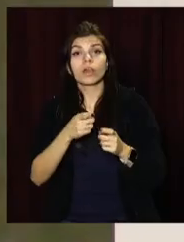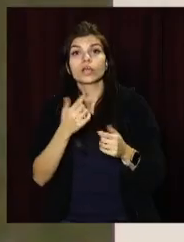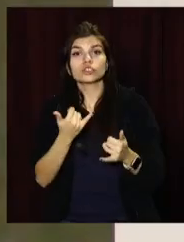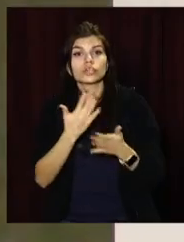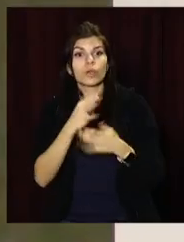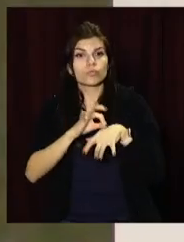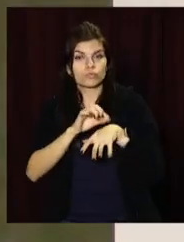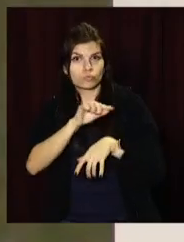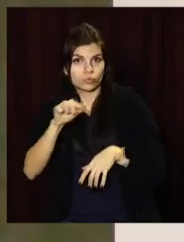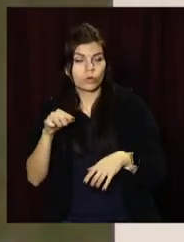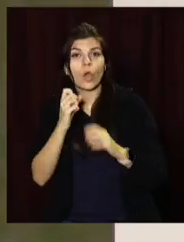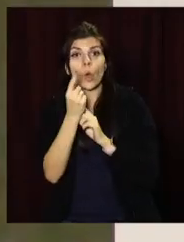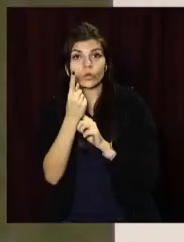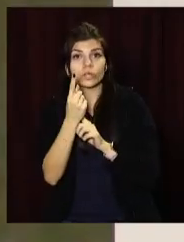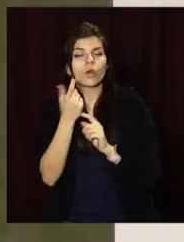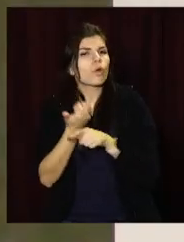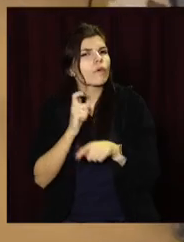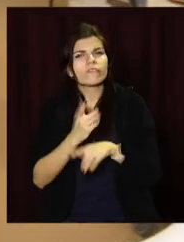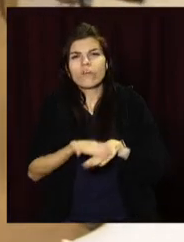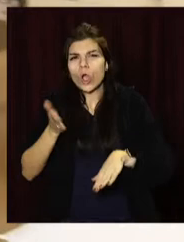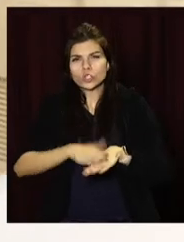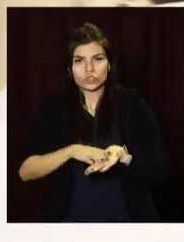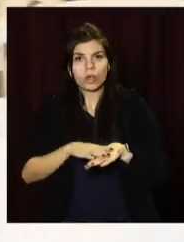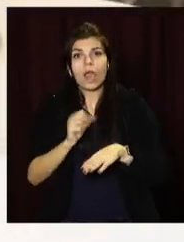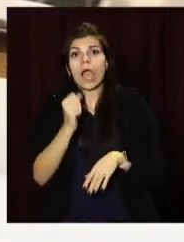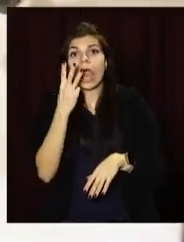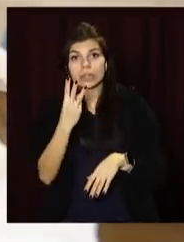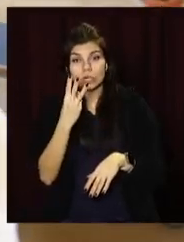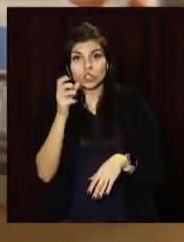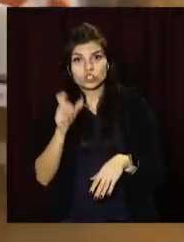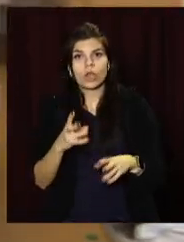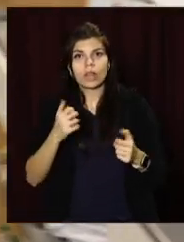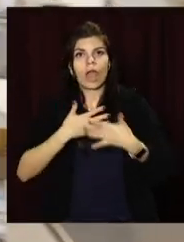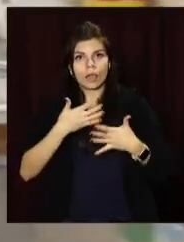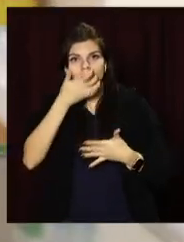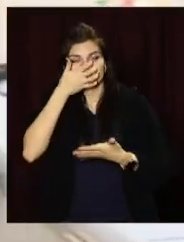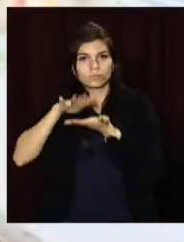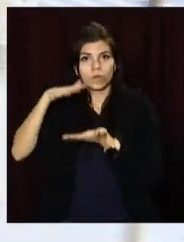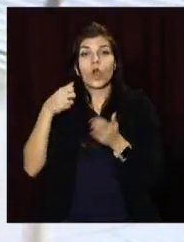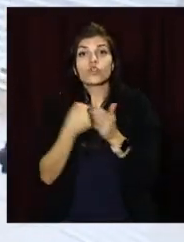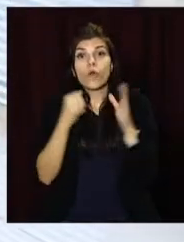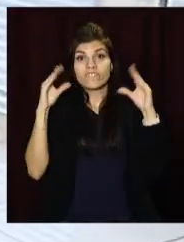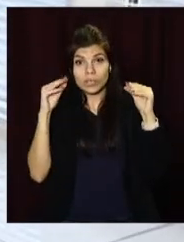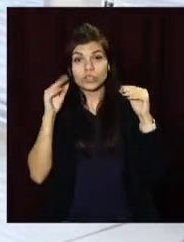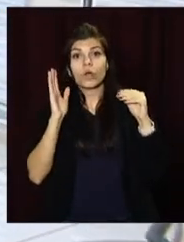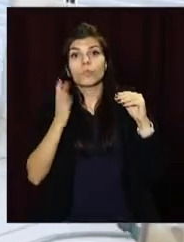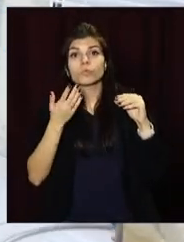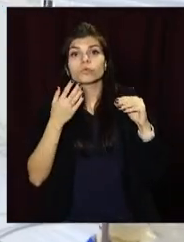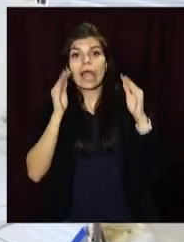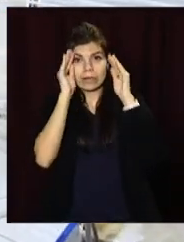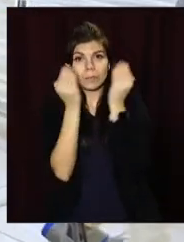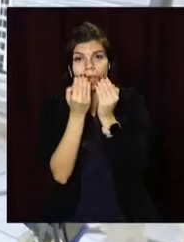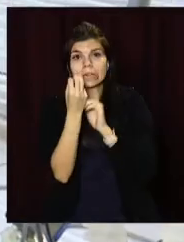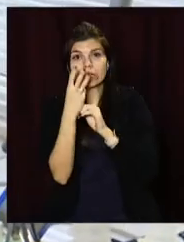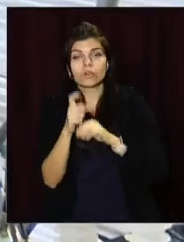коронавірусною недугою. 11-ро в дуже важкому стані, троє на апараті ШВЛ. До вечора в реанімації стане 13 пацієнтів. До